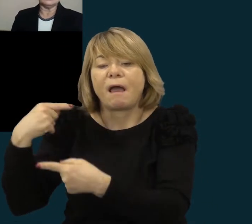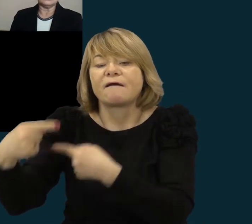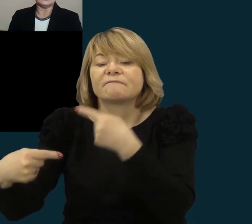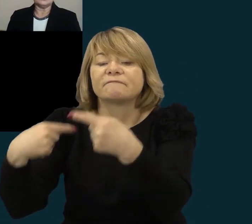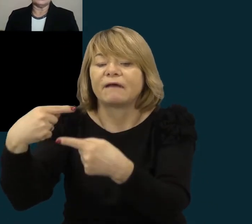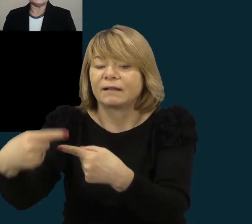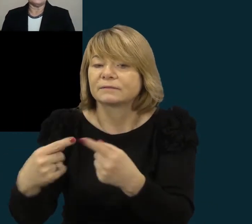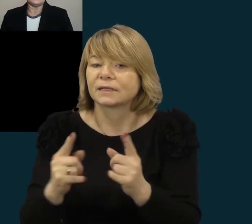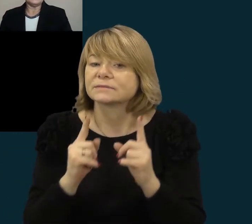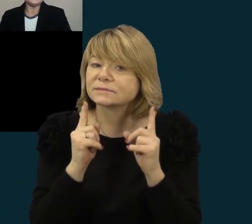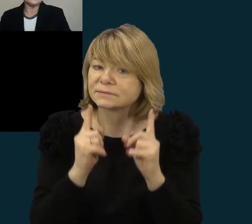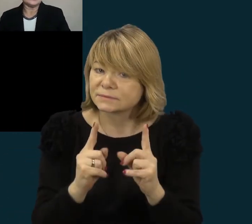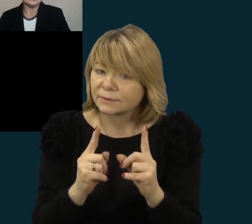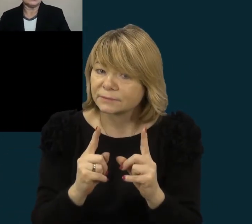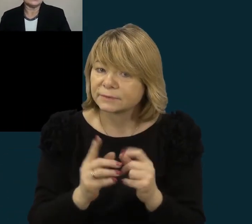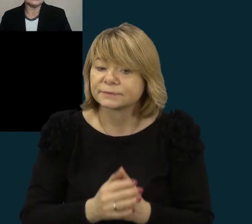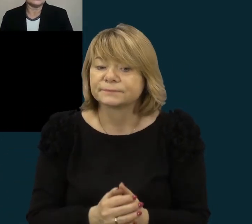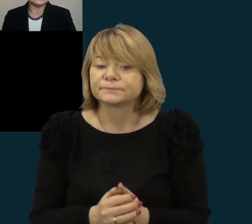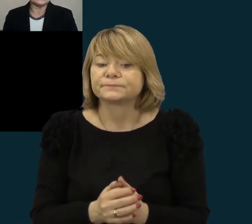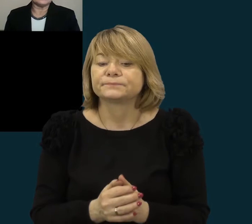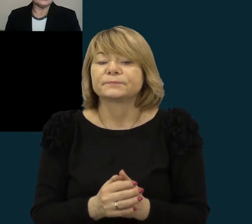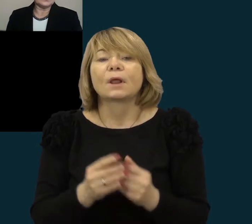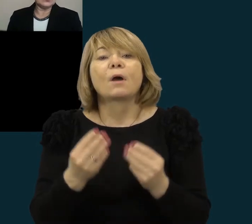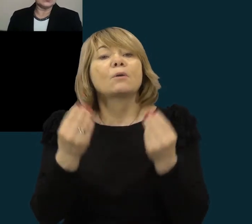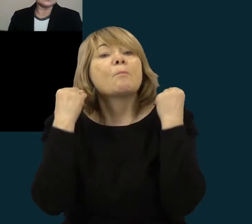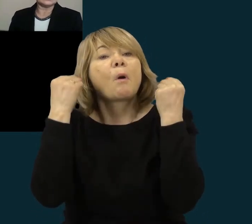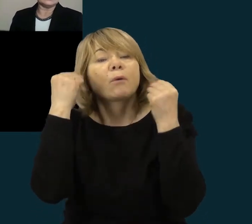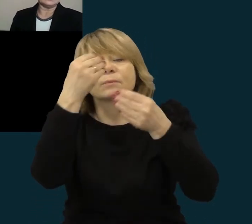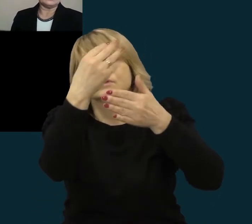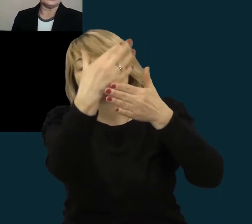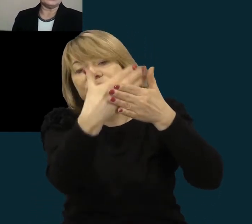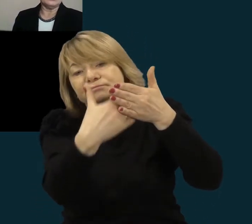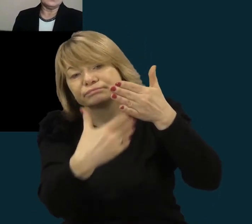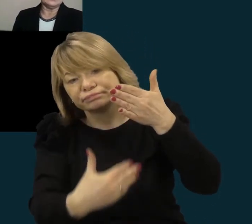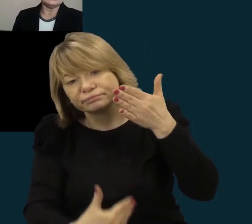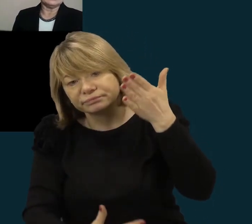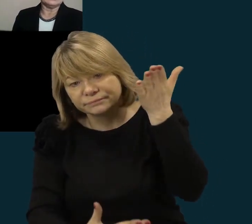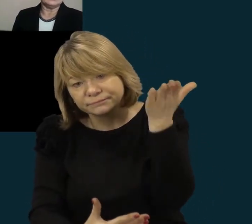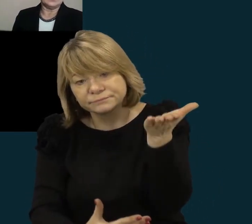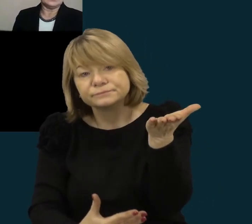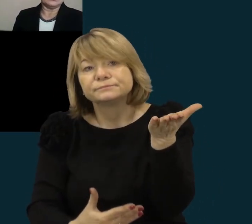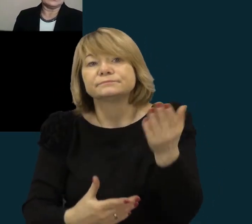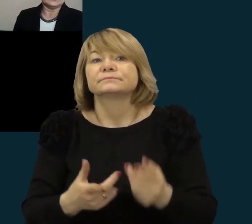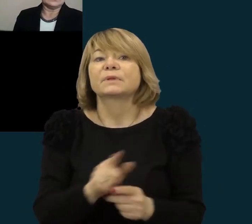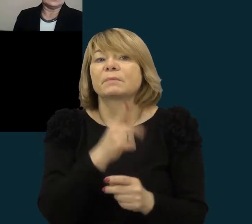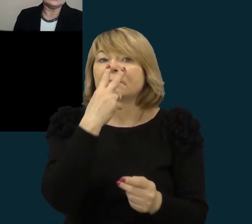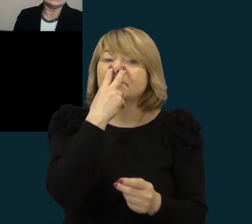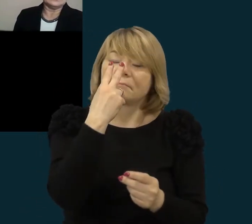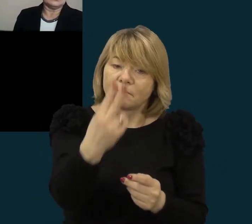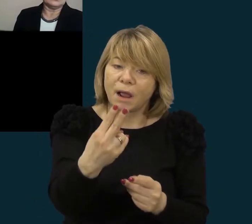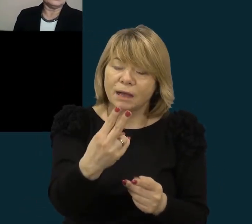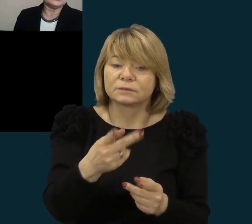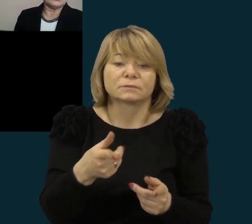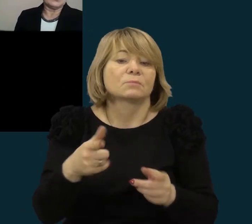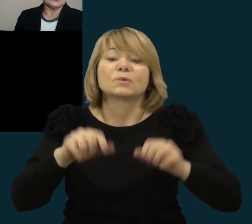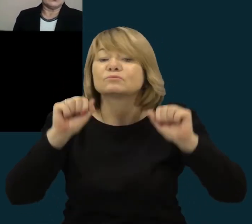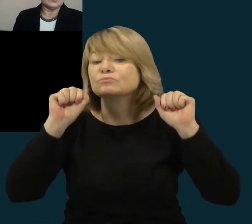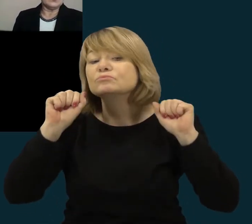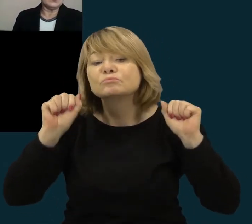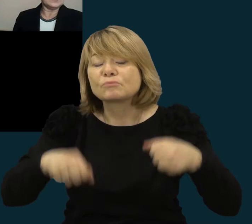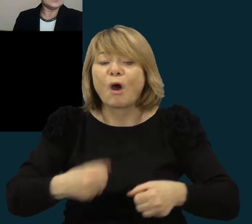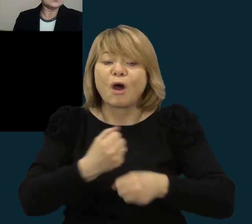Ir mokėjimo sikriemone, šiai yra jos visos išvardintos, tai kaip jau matote, tai galėjo būti